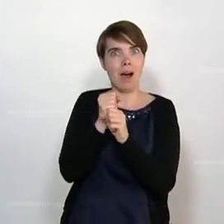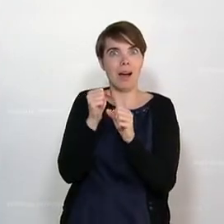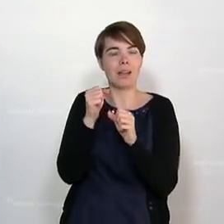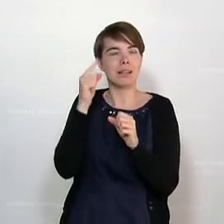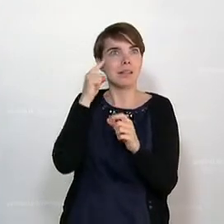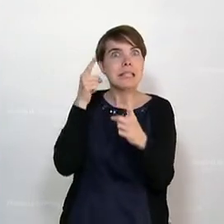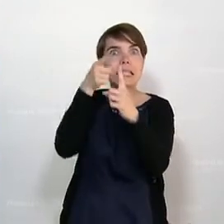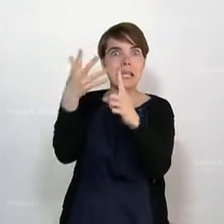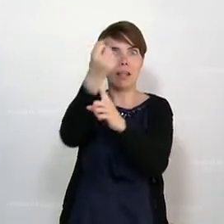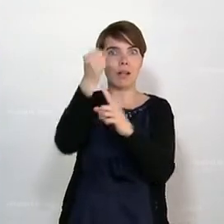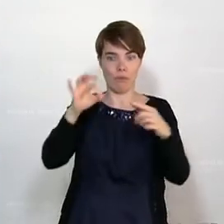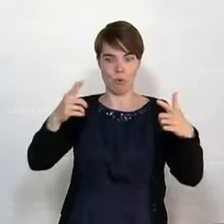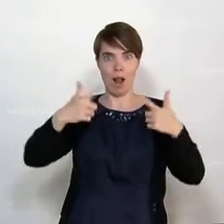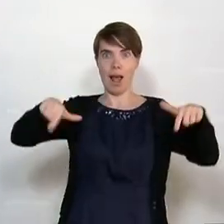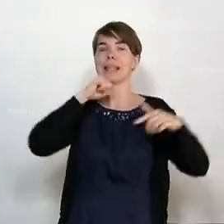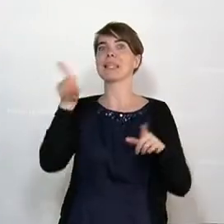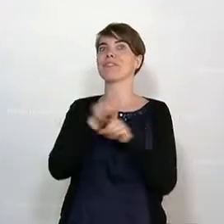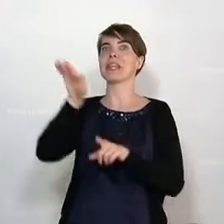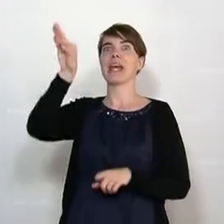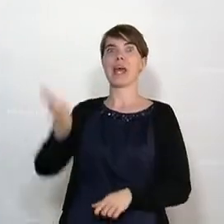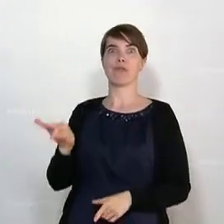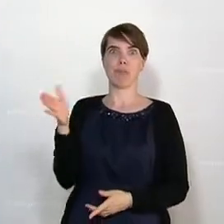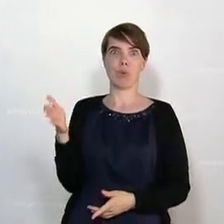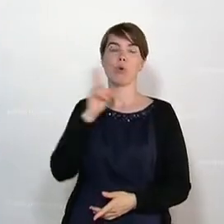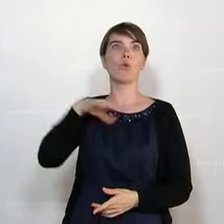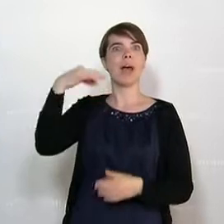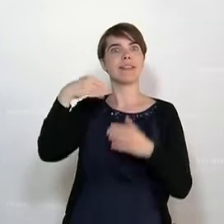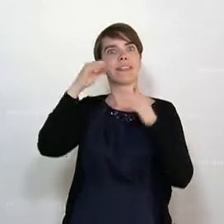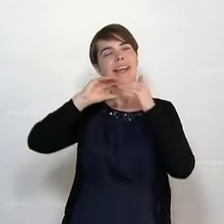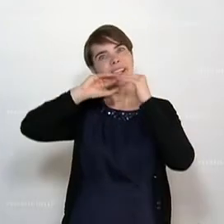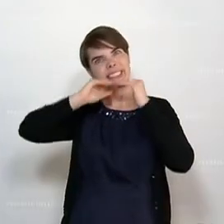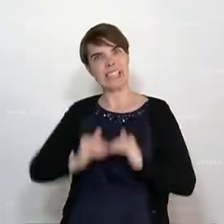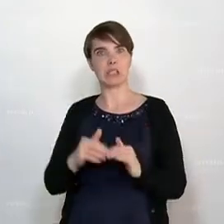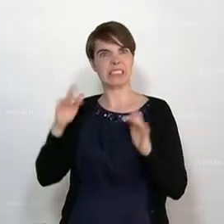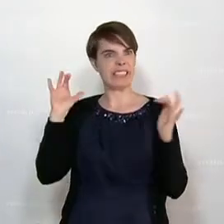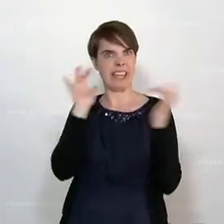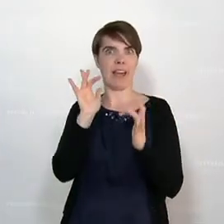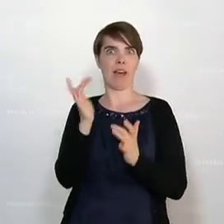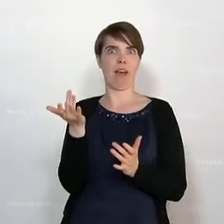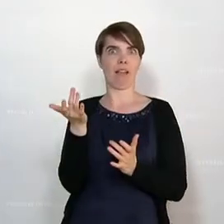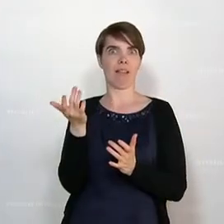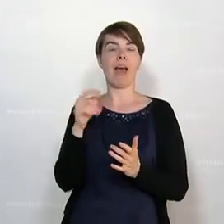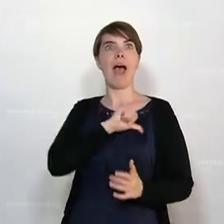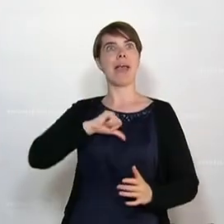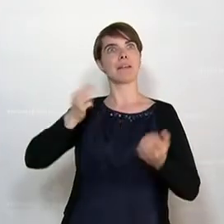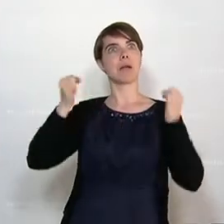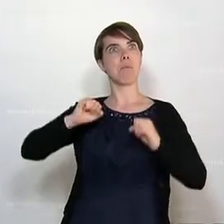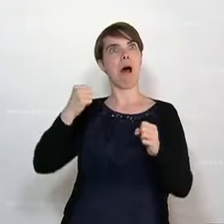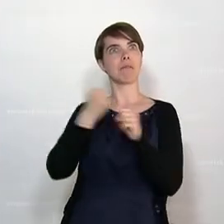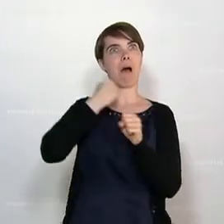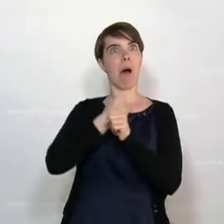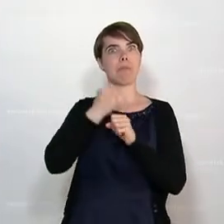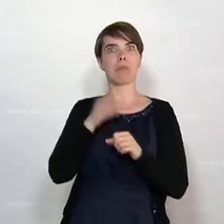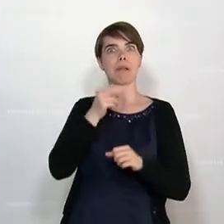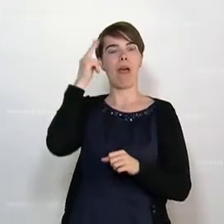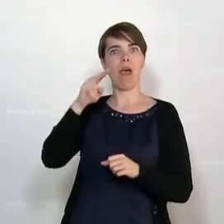Lösungen für dieses Land bringen. Nicht so wie die FPÖ, der es nur um Destruktivismus geht und nur eben um den eigenen Machtkampf, den eben der Herr Kickl mit dem Herrn